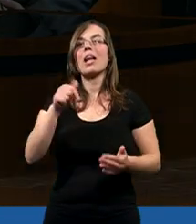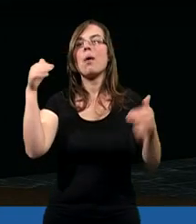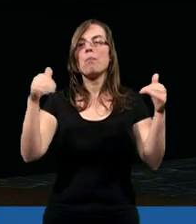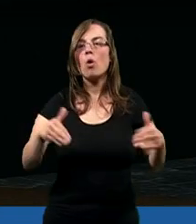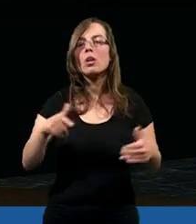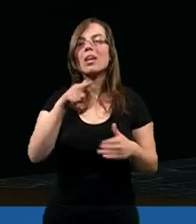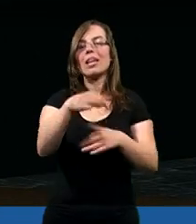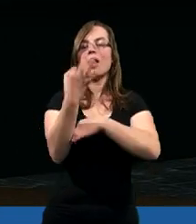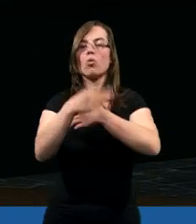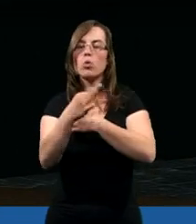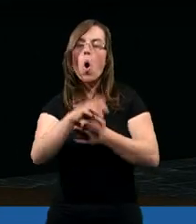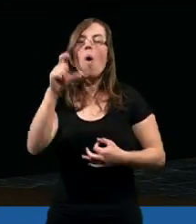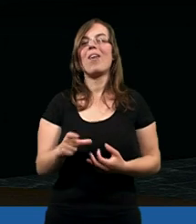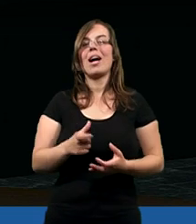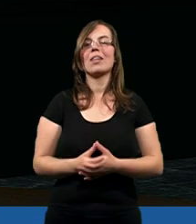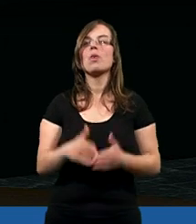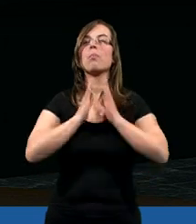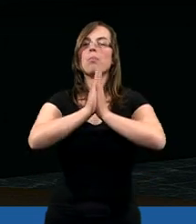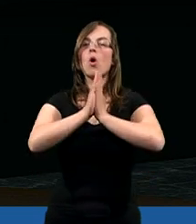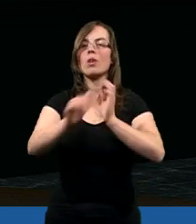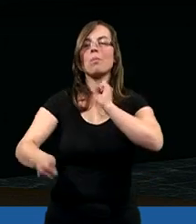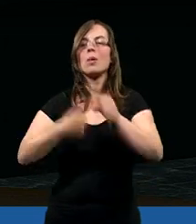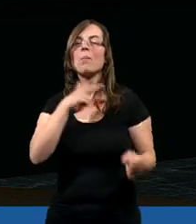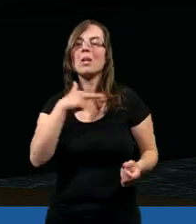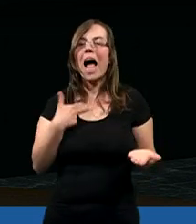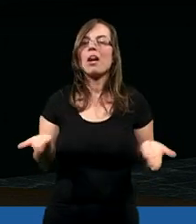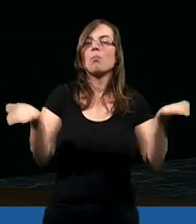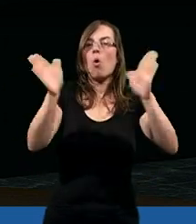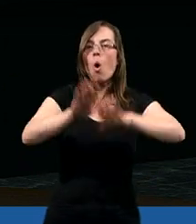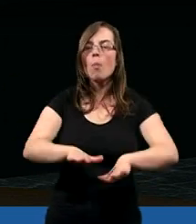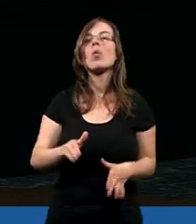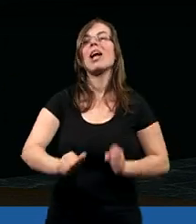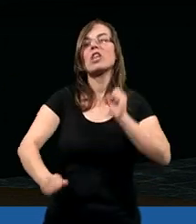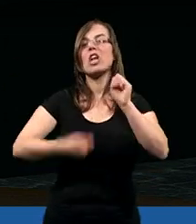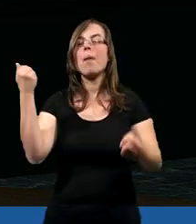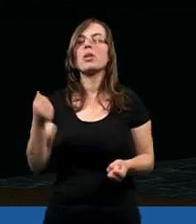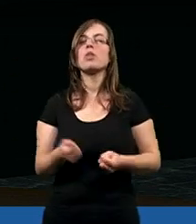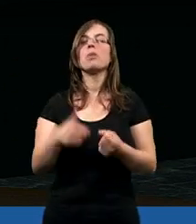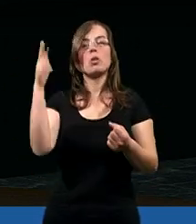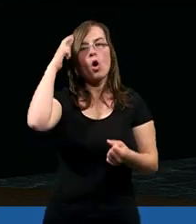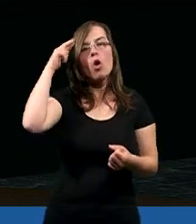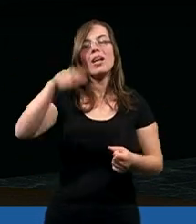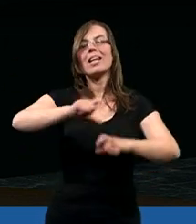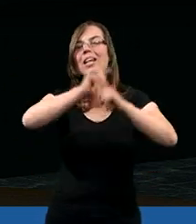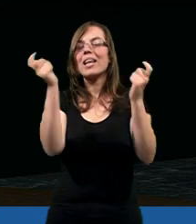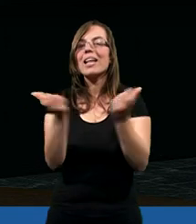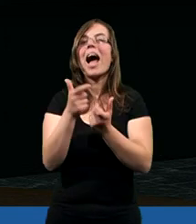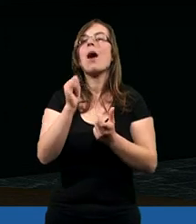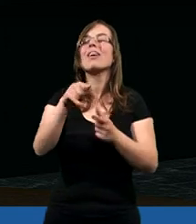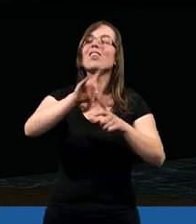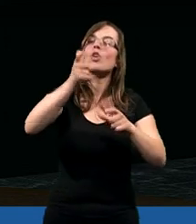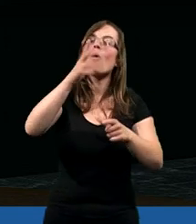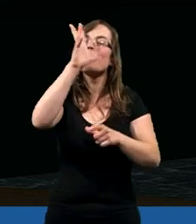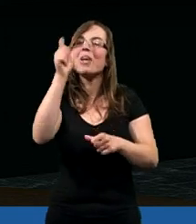możemy je studiować. I prosimy, żebyś nas pobłogosławił, byśmy zrozumieli całe ich